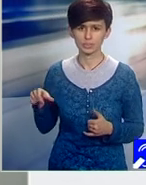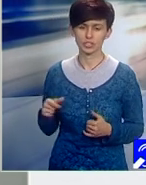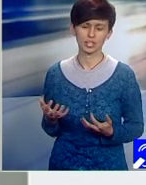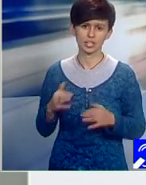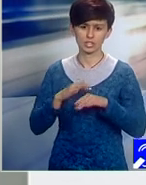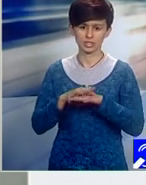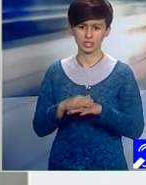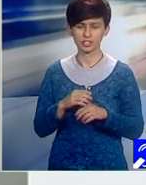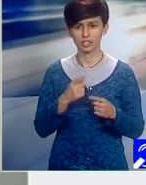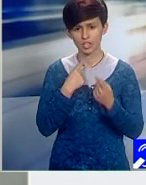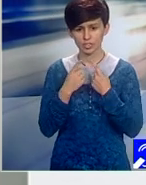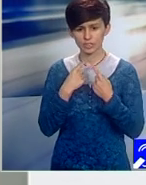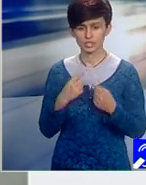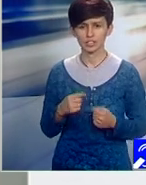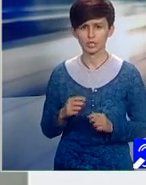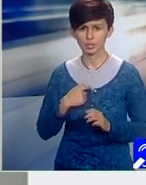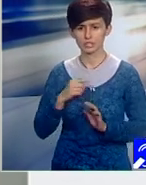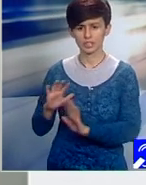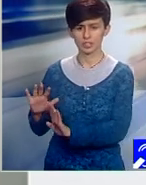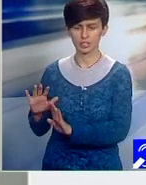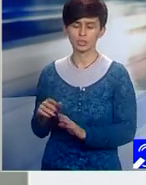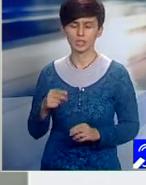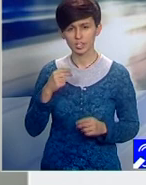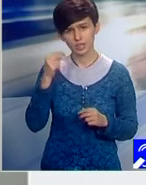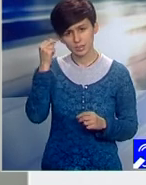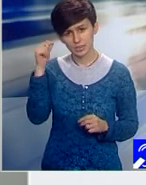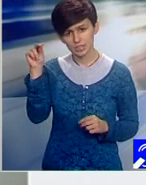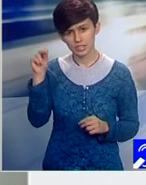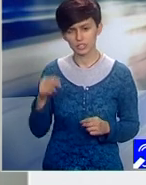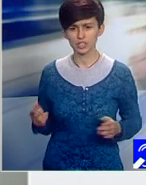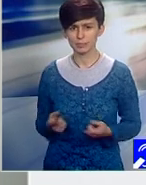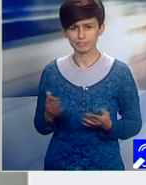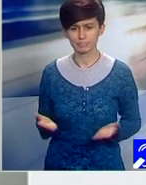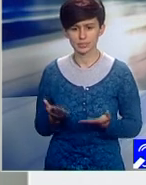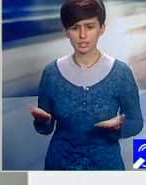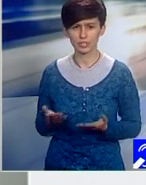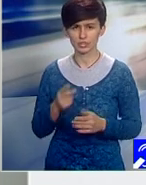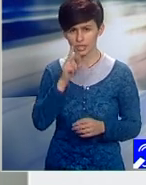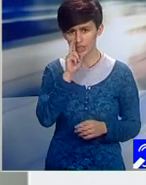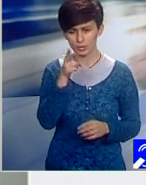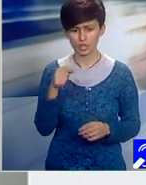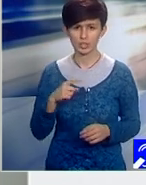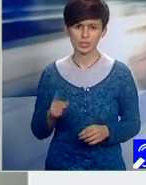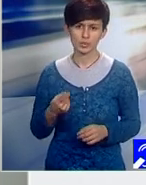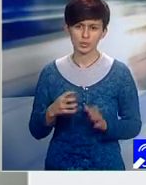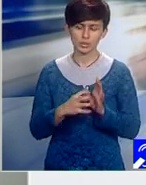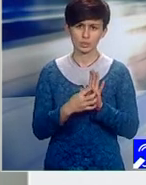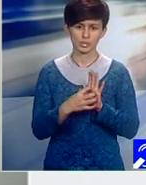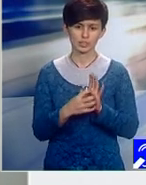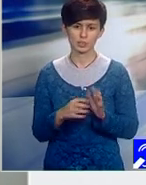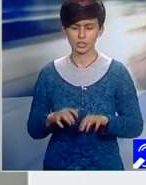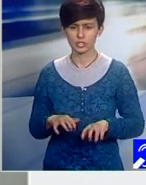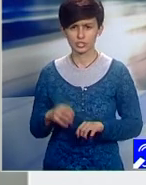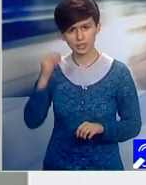mesajele instigatoare la ură identificate în mediul online. Acest lucru va fi posibil cu ajutorul unui sticker digital